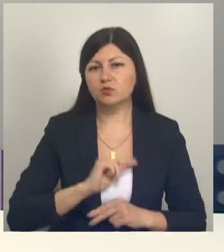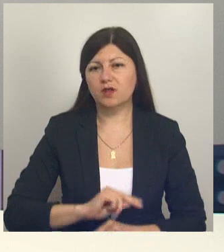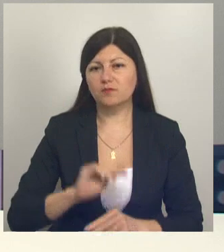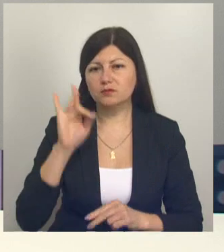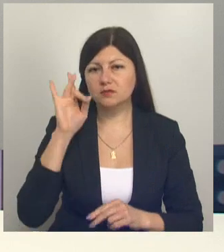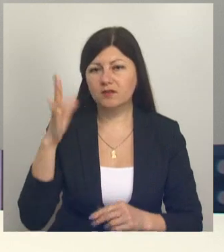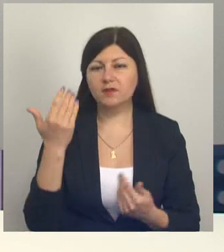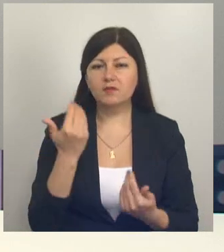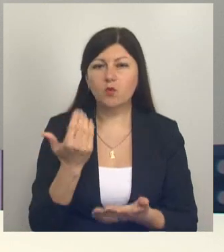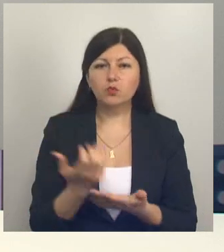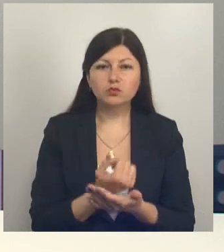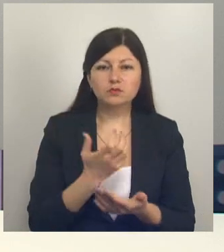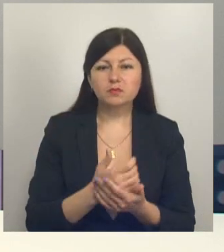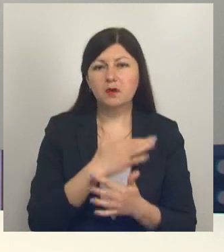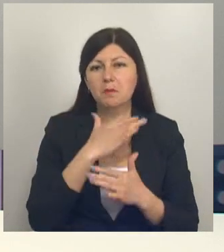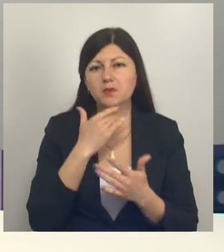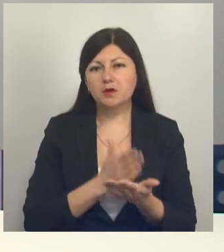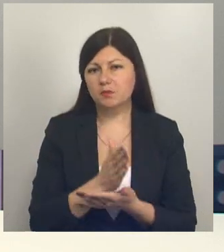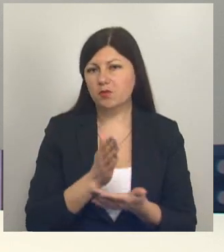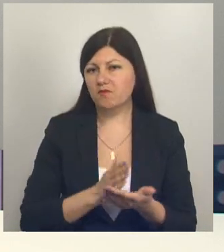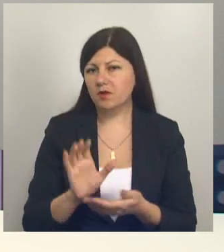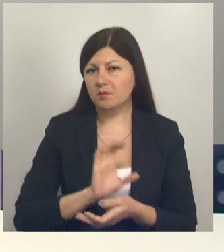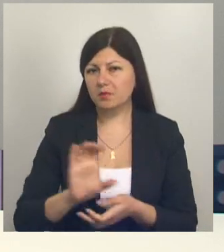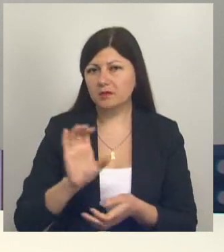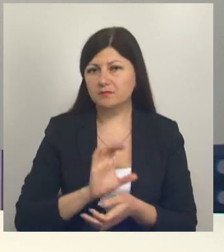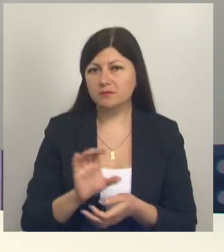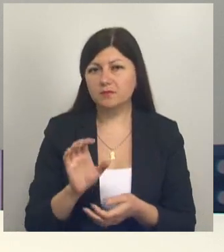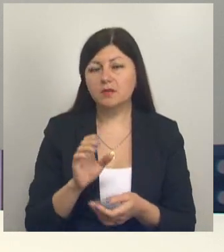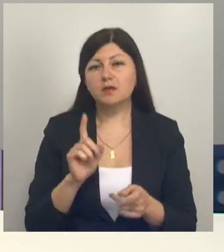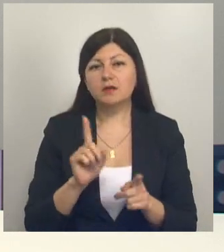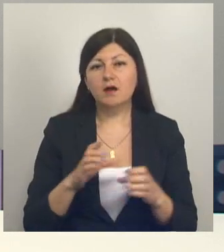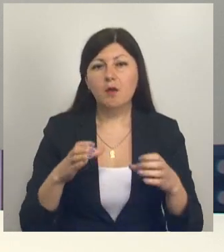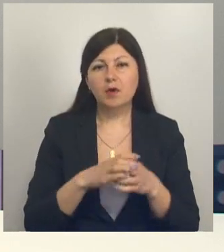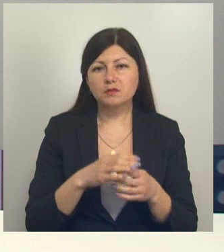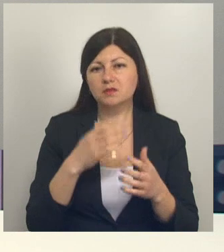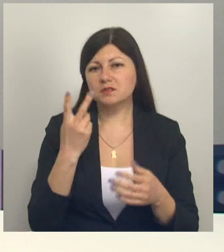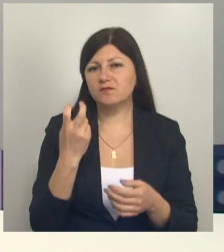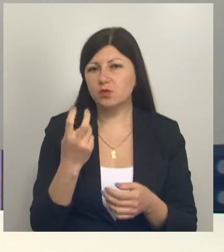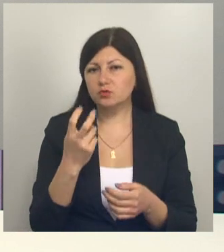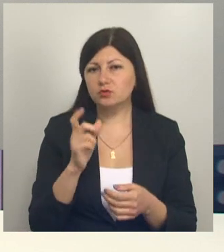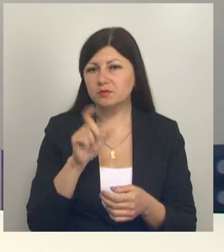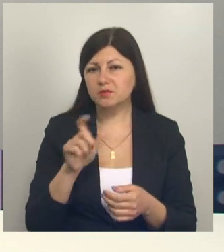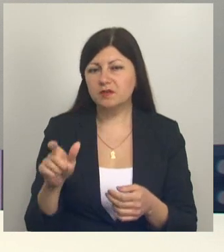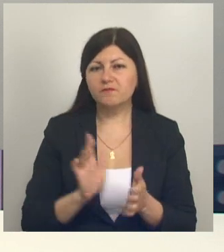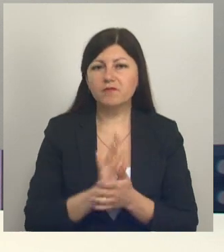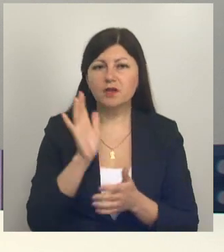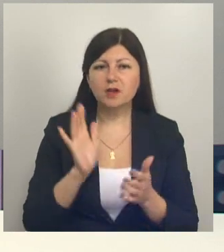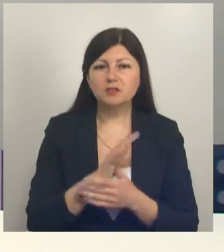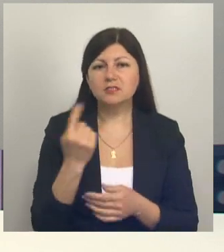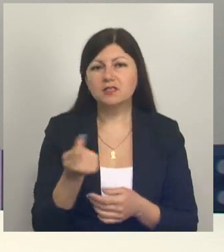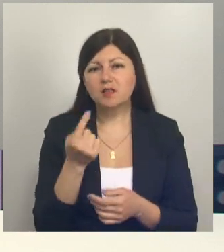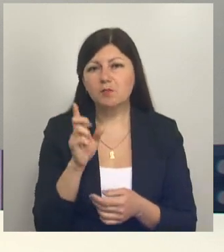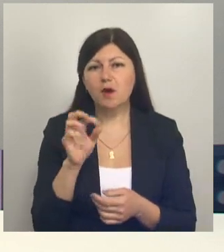успех – устойчивое многопрофильное производство. Команда из 200 специалистов выращивает зерновые и бобовые